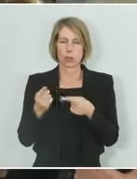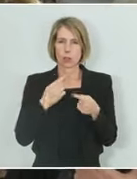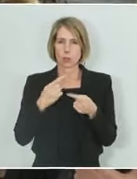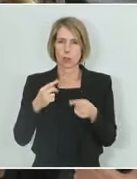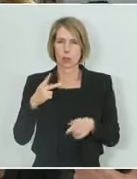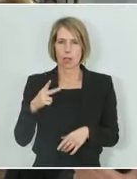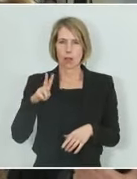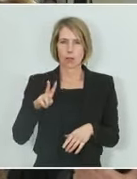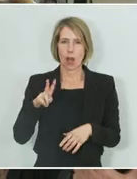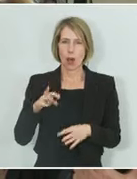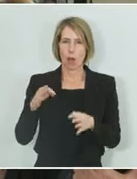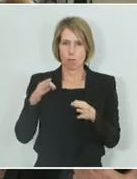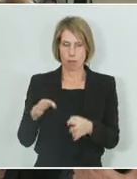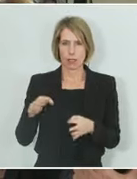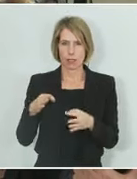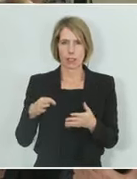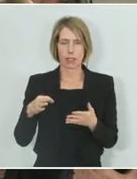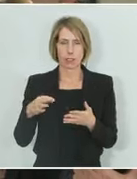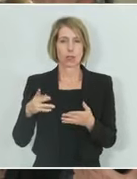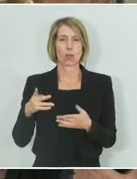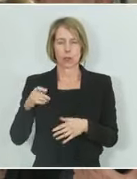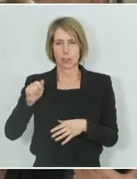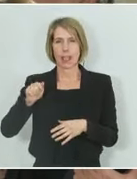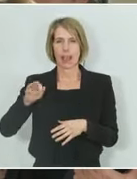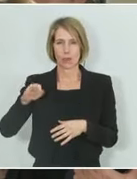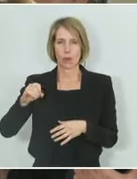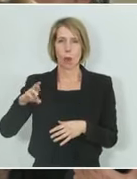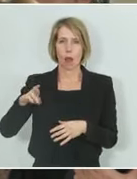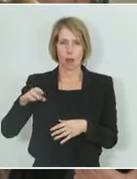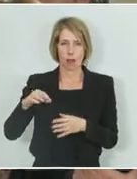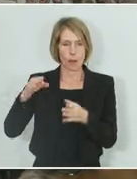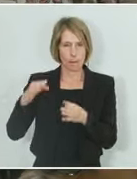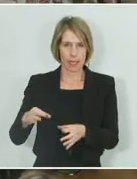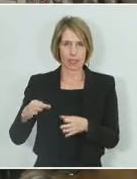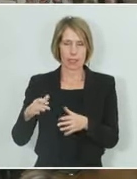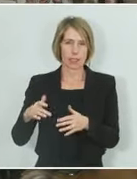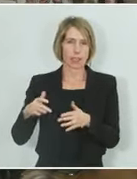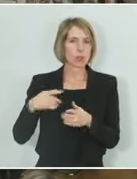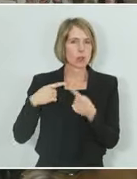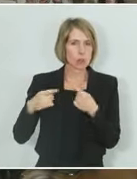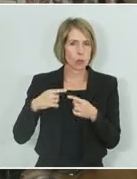-Präsenz gefordert. Wurde das besprochen? Haben Sie darüber nachgedacht?